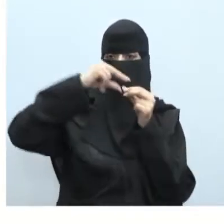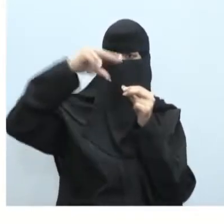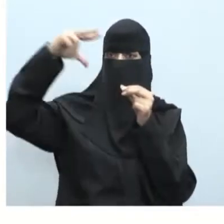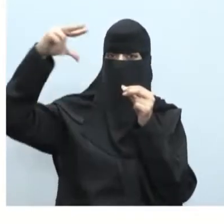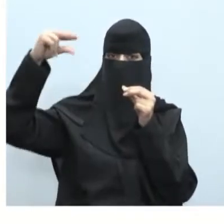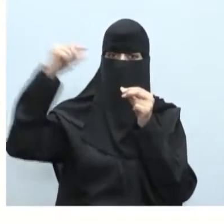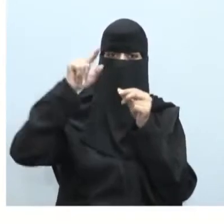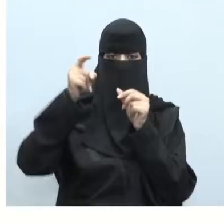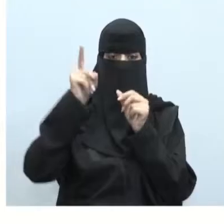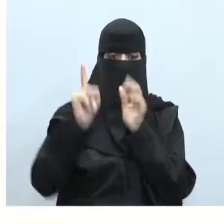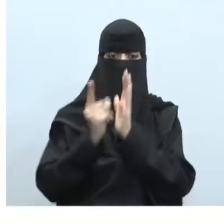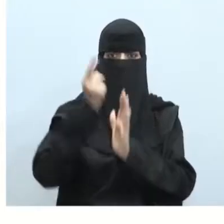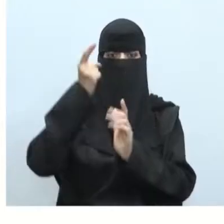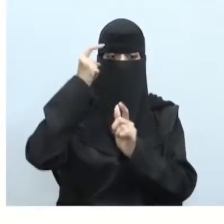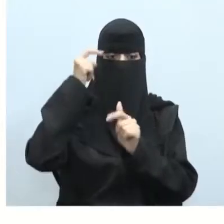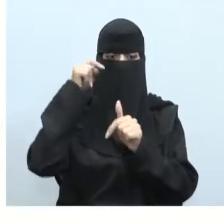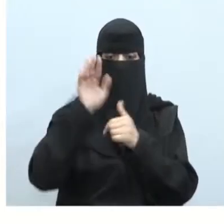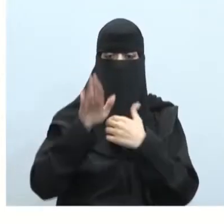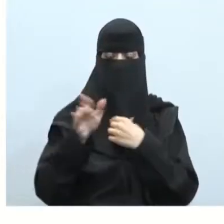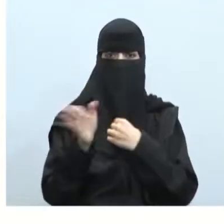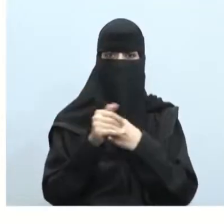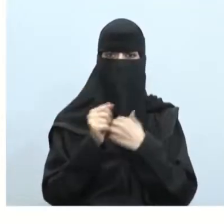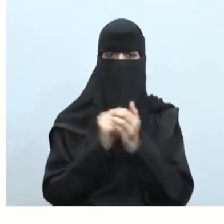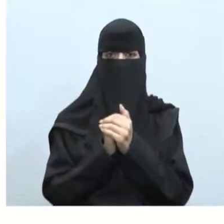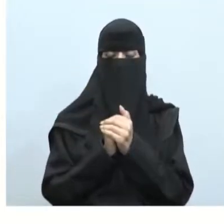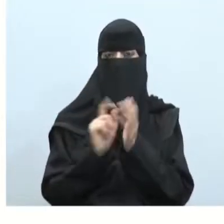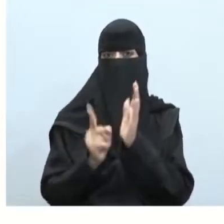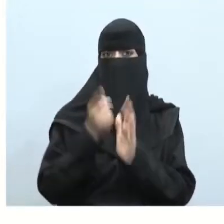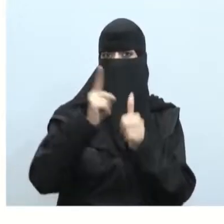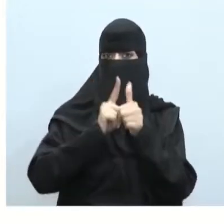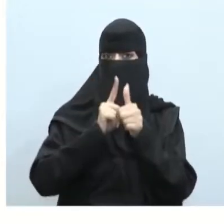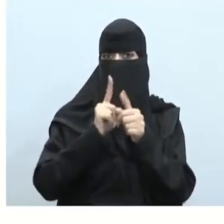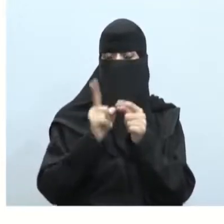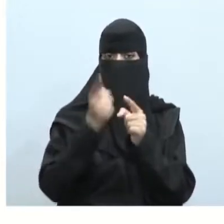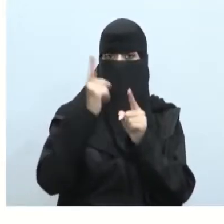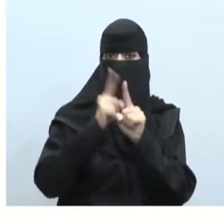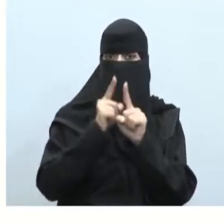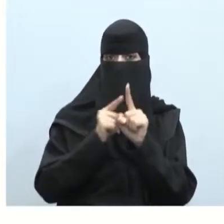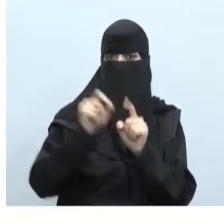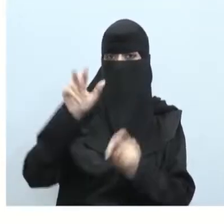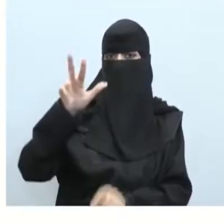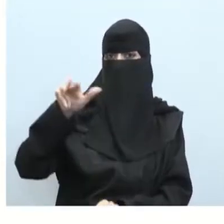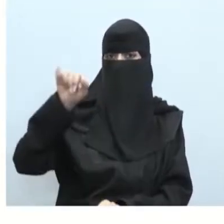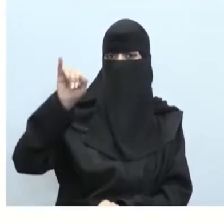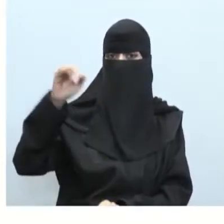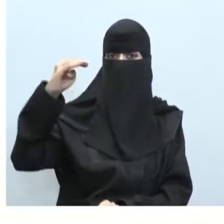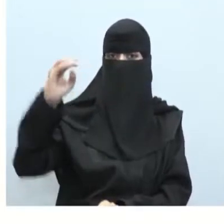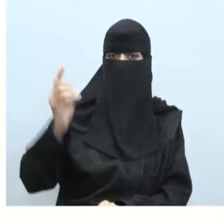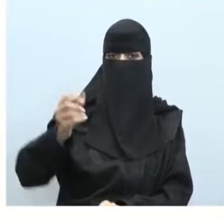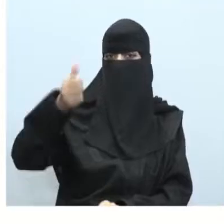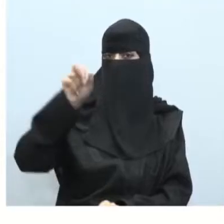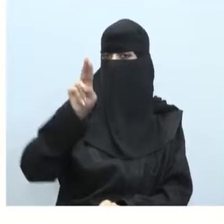نتعرف على المجرات ما هي المجرات أبناء وابنات الطلاب